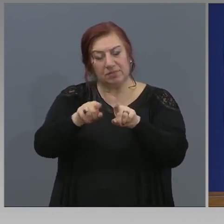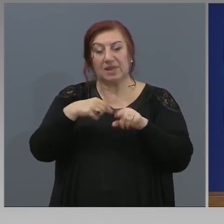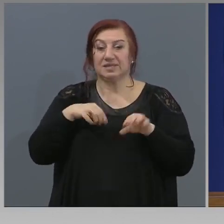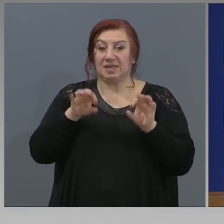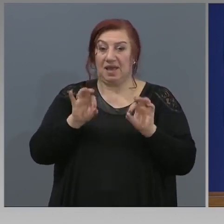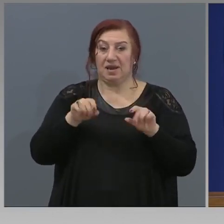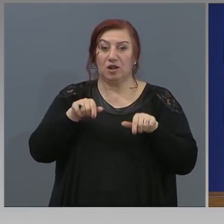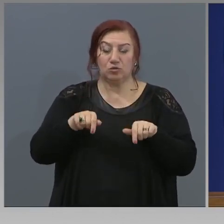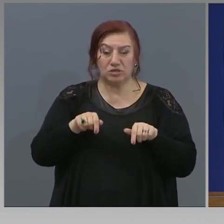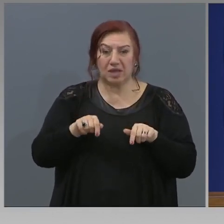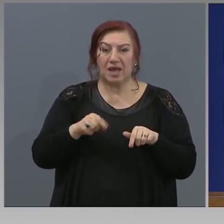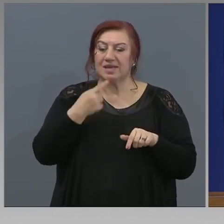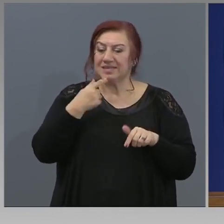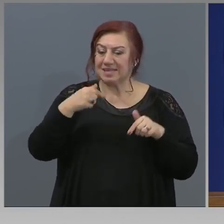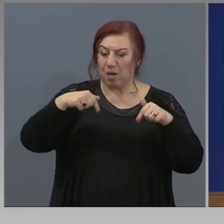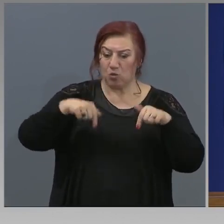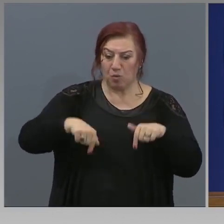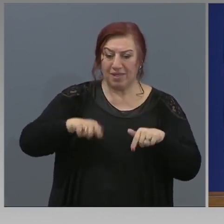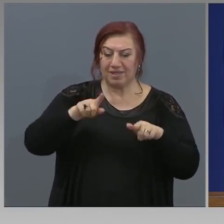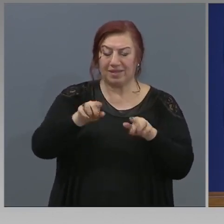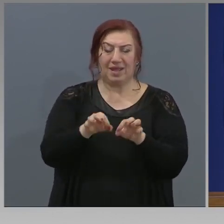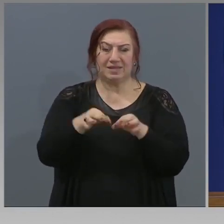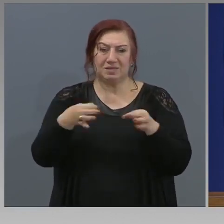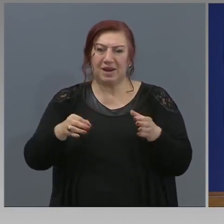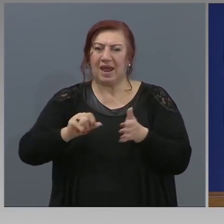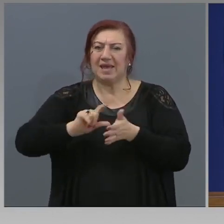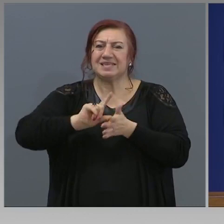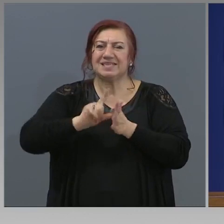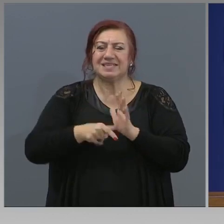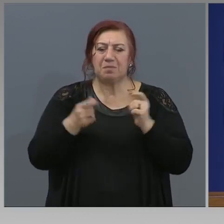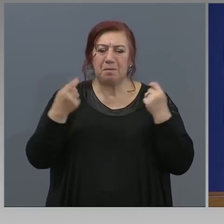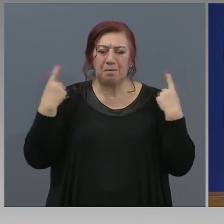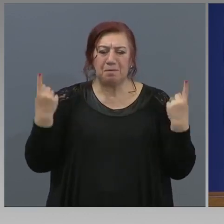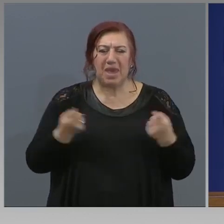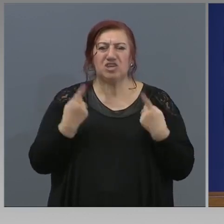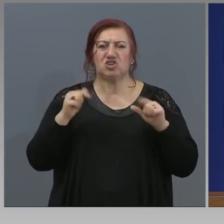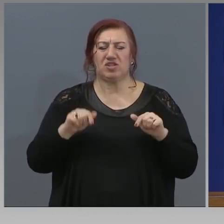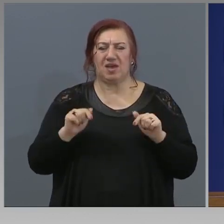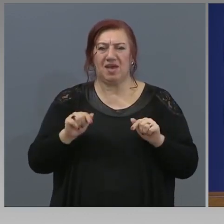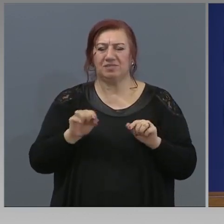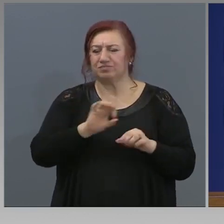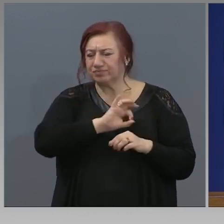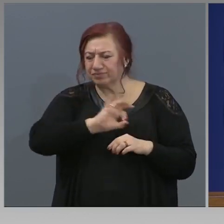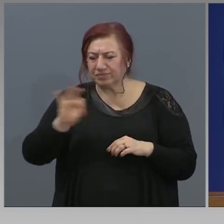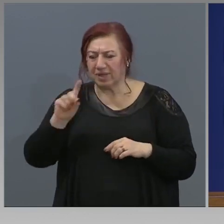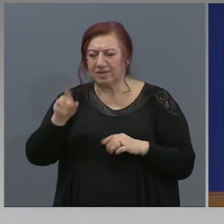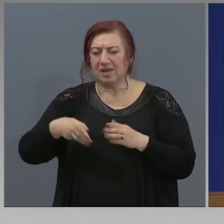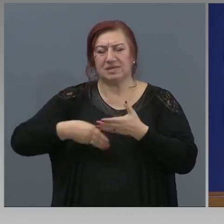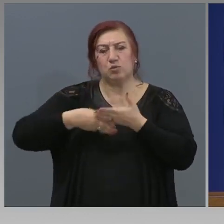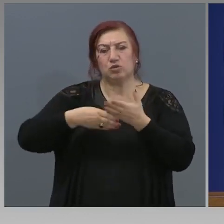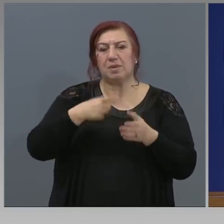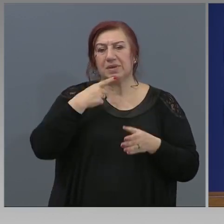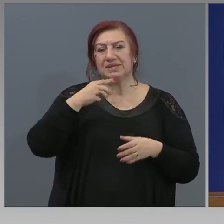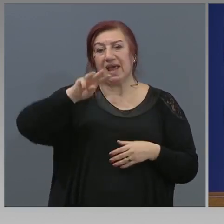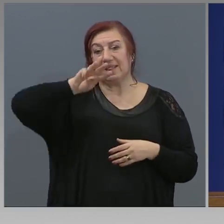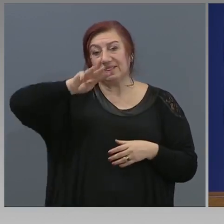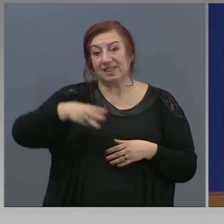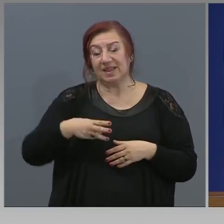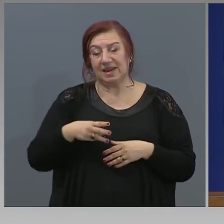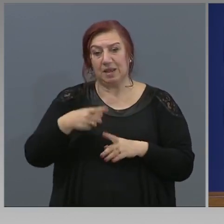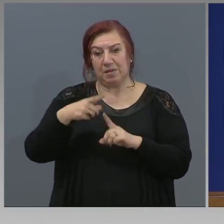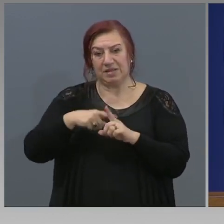че за момента тази мярка е спешна. Тя е за спешно подпомагане, за спешна подкрепа. Тя е за 3 месеца. Това не е